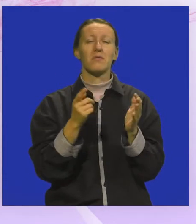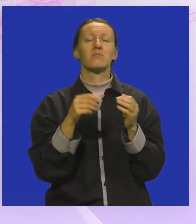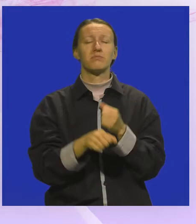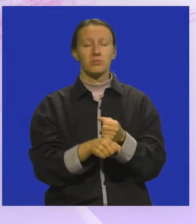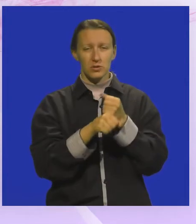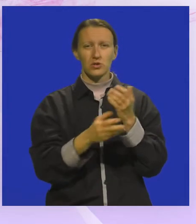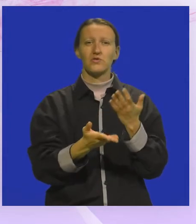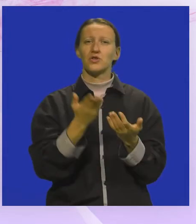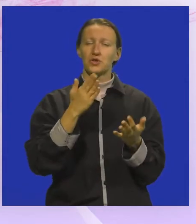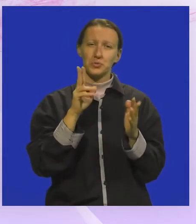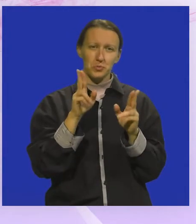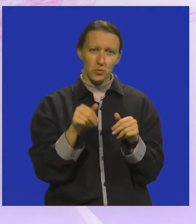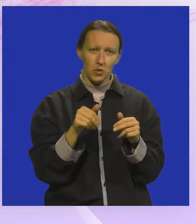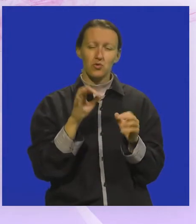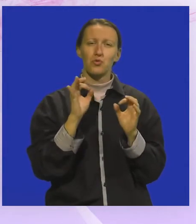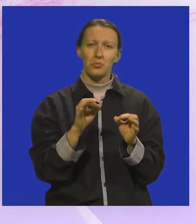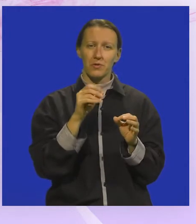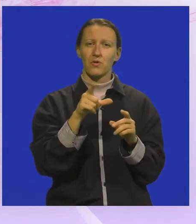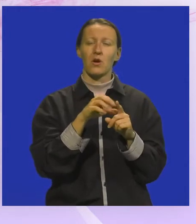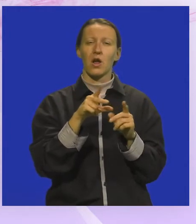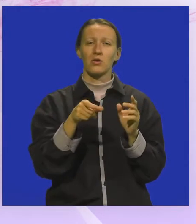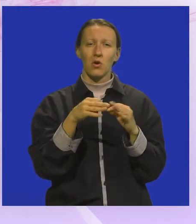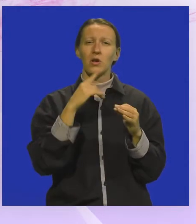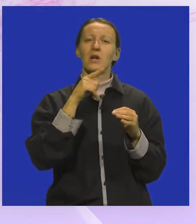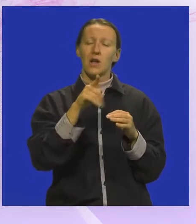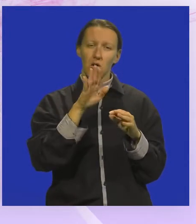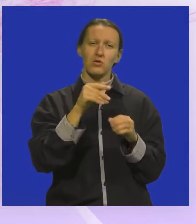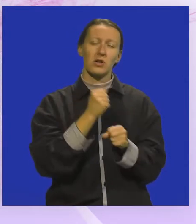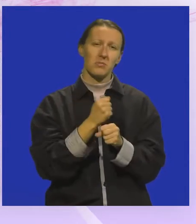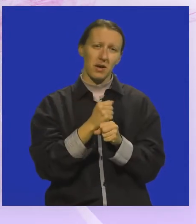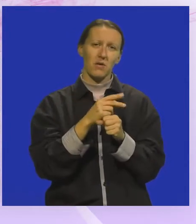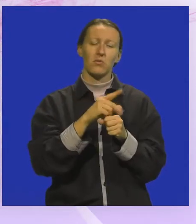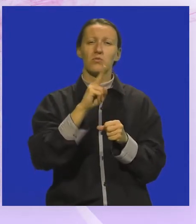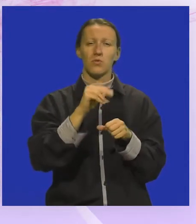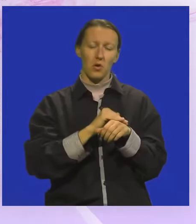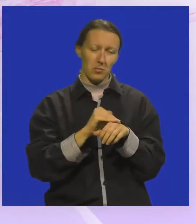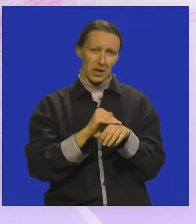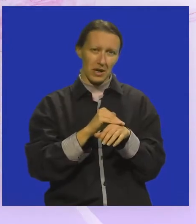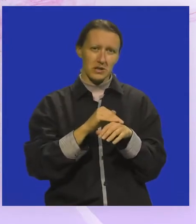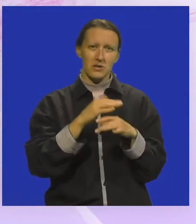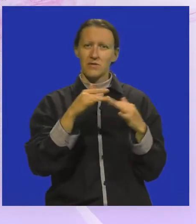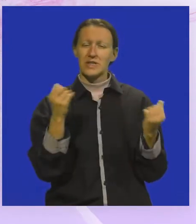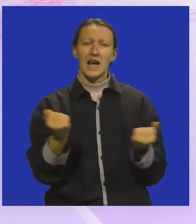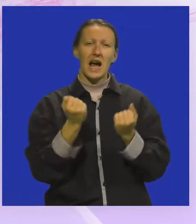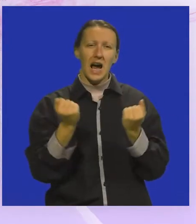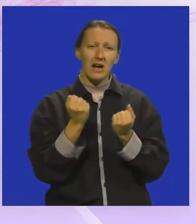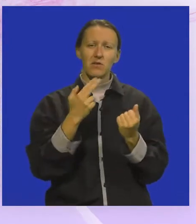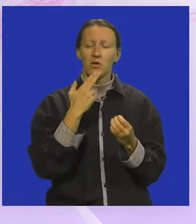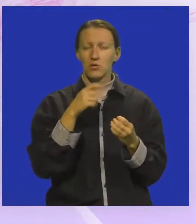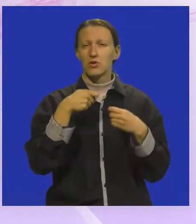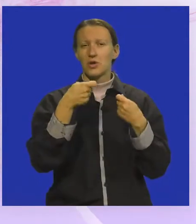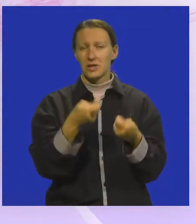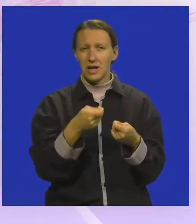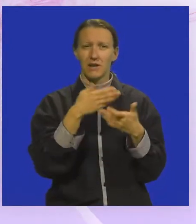što više mogu upravo ladonju i tada će se odvijati u drugom mjesecu razno razne aktivnosti koje će